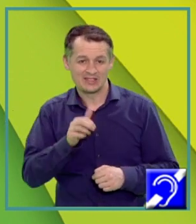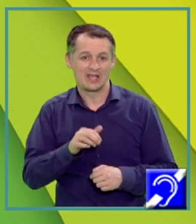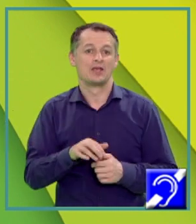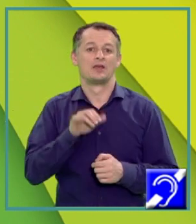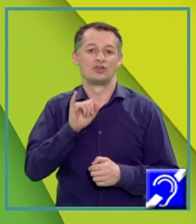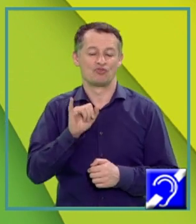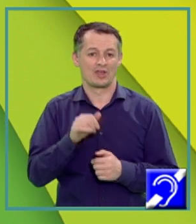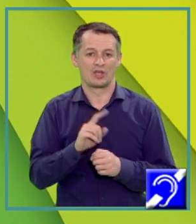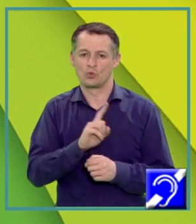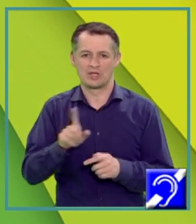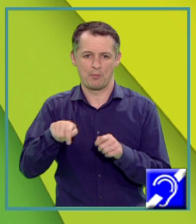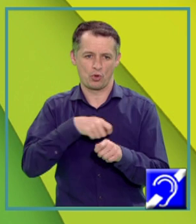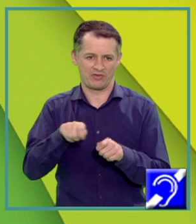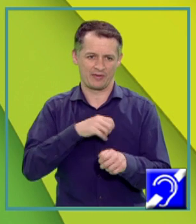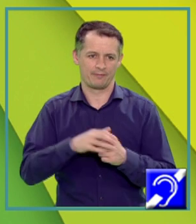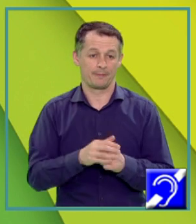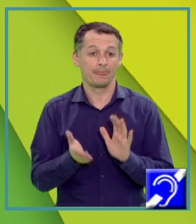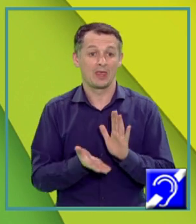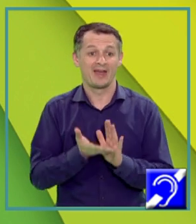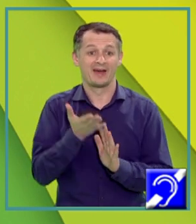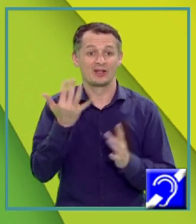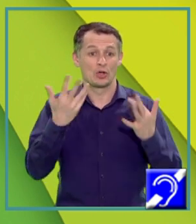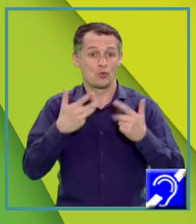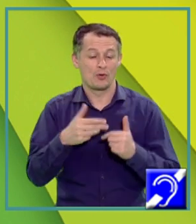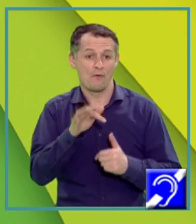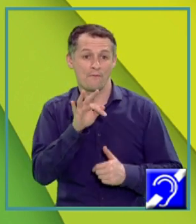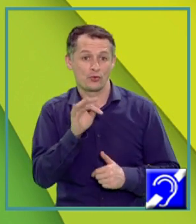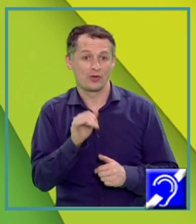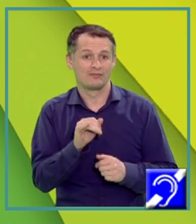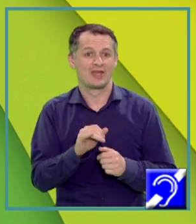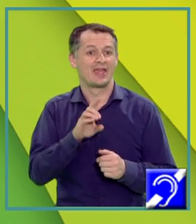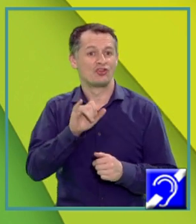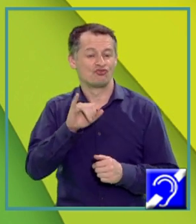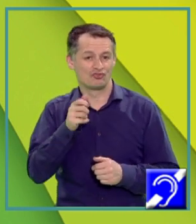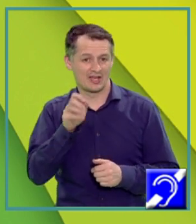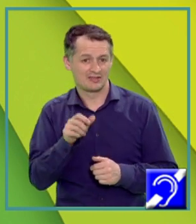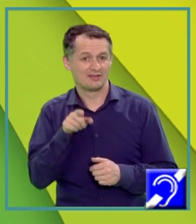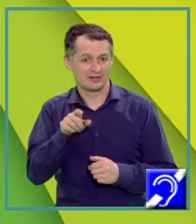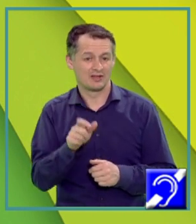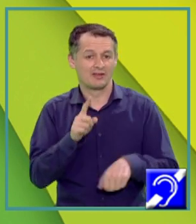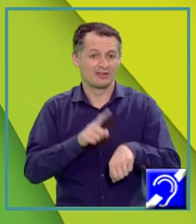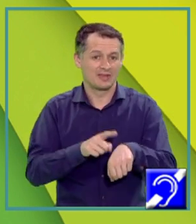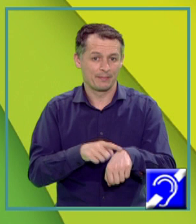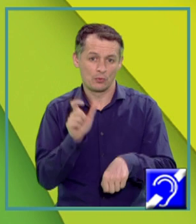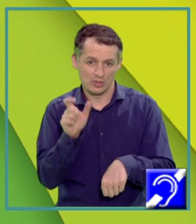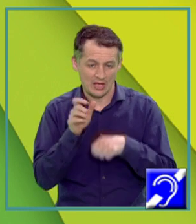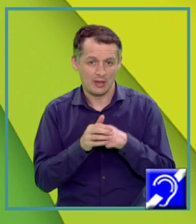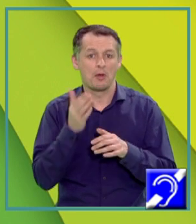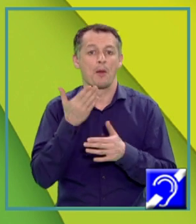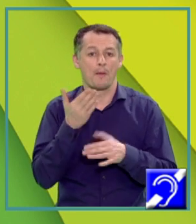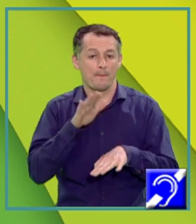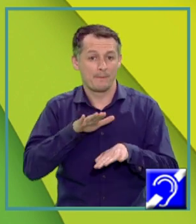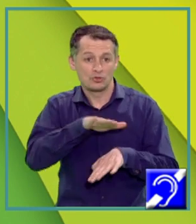incidente nu se modifică. Creșterea numărului de fotoni incidenți în unitatea de timp pe suprafața